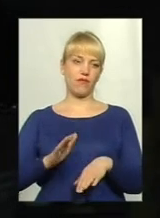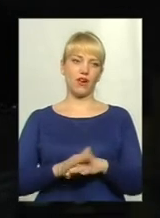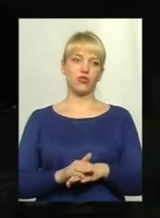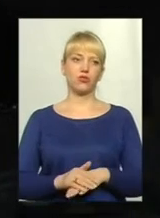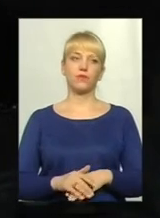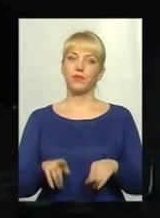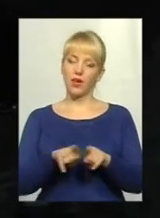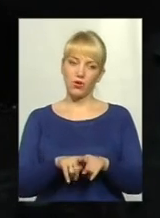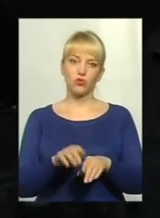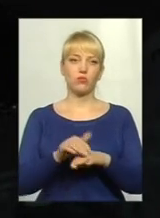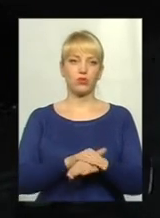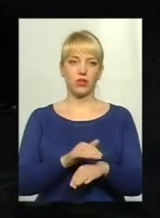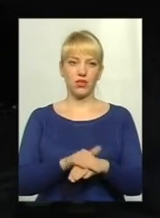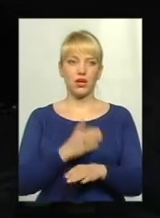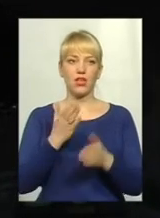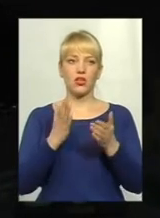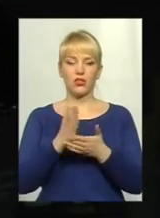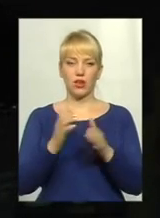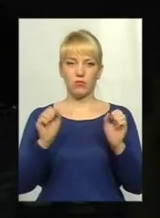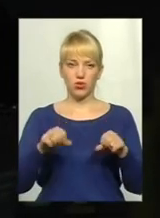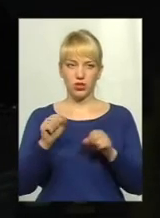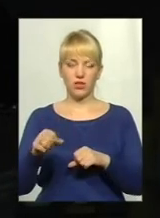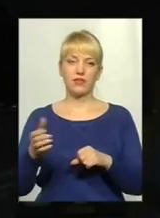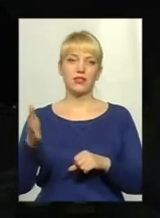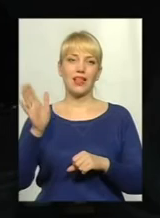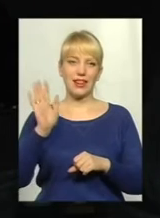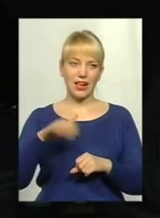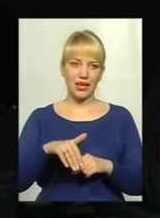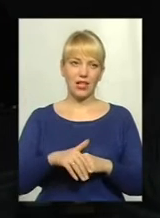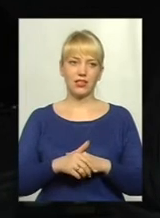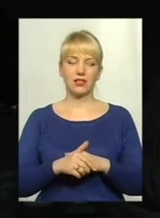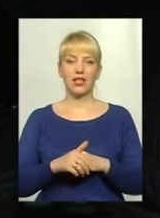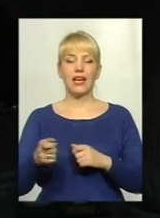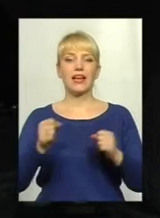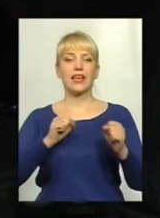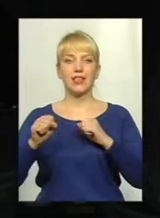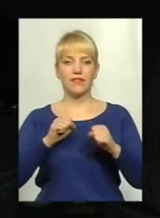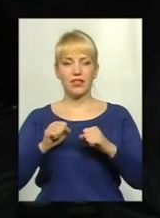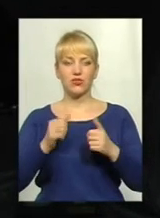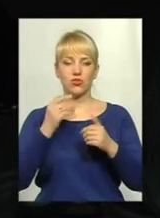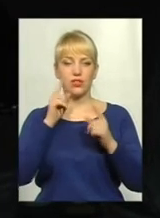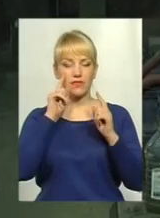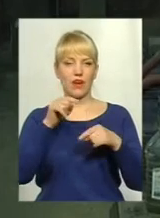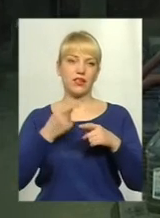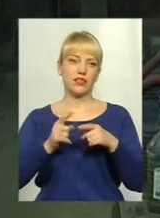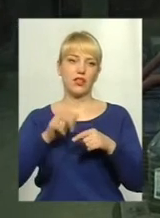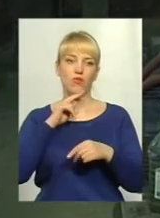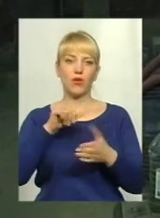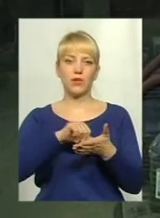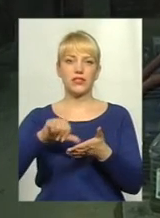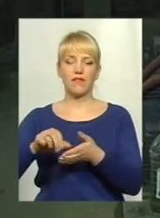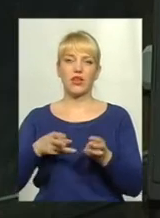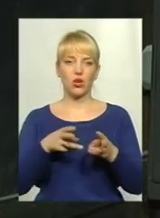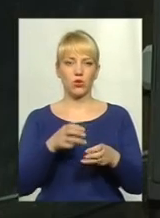Так що, будь ласка, якщо є можливість, нехай керівництво зверне на це увагу. Представники